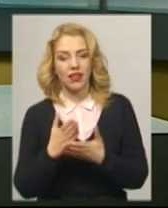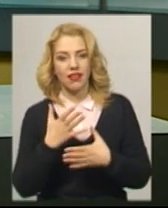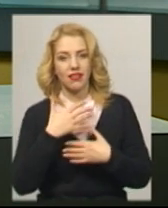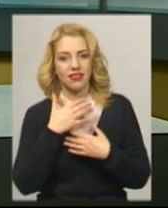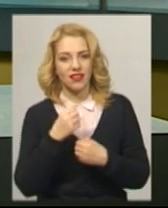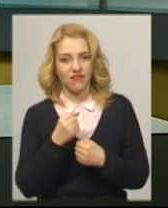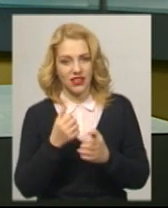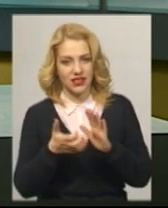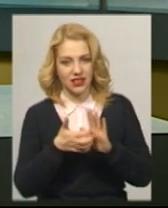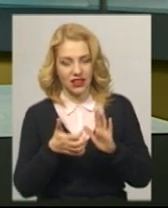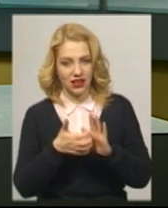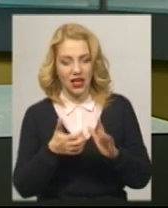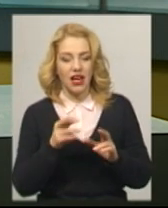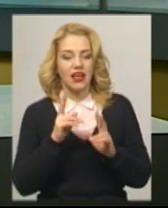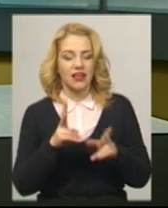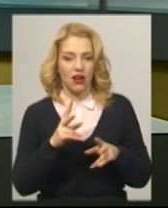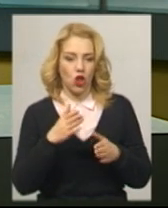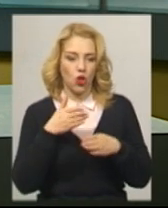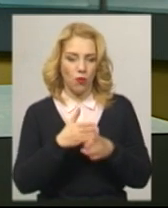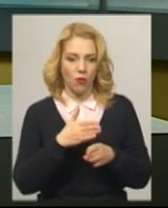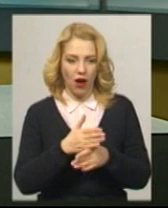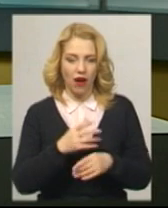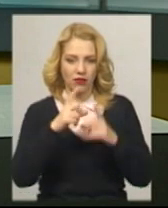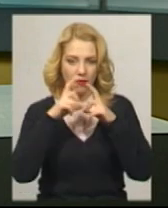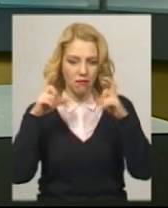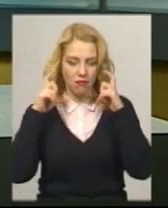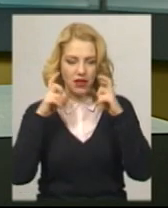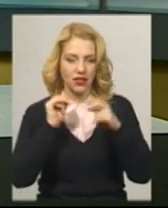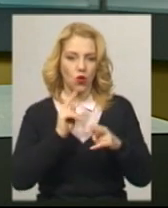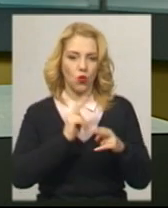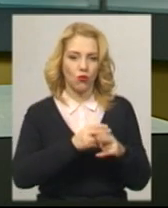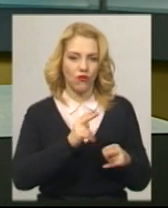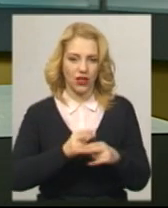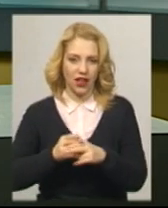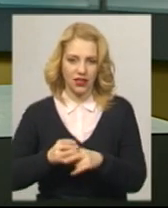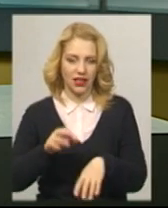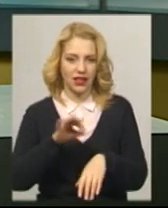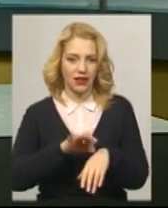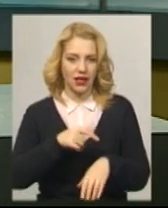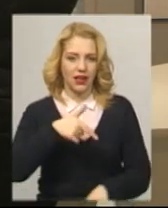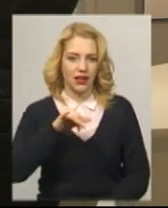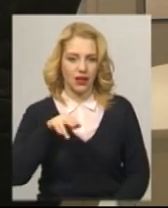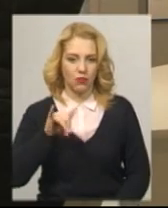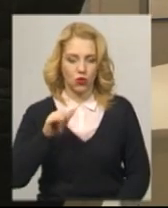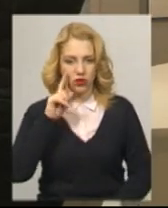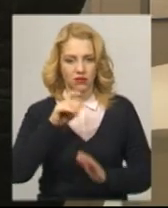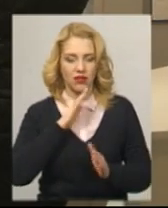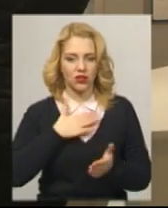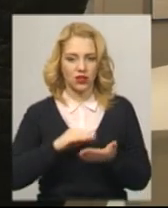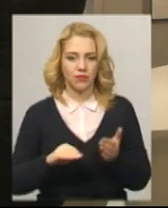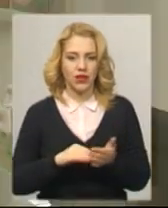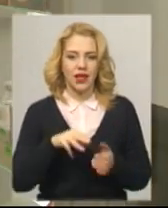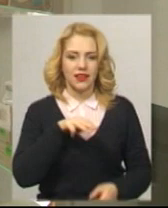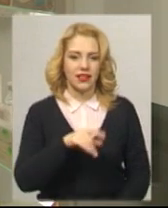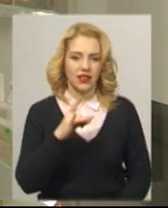пристосування і як допомагають маски у профілактиці, герві та грипу, дізнавалася Неля Шпулак. Тетяна Рахімова